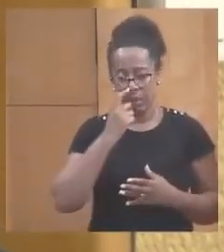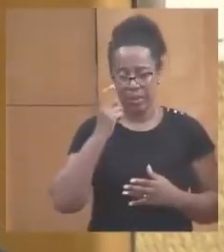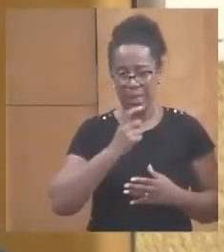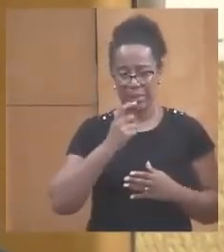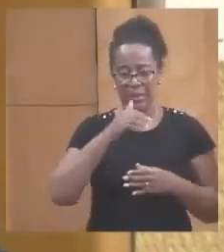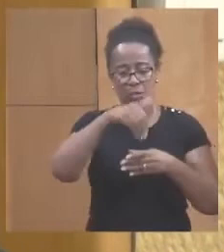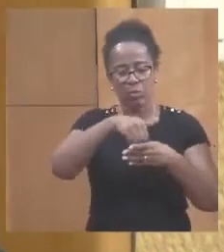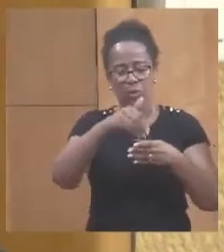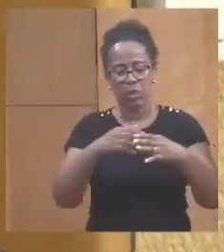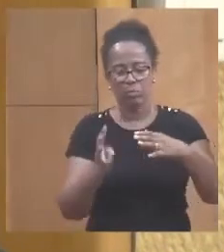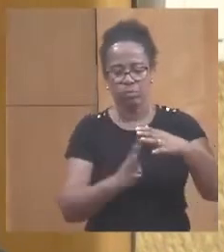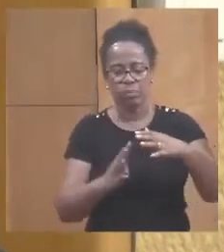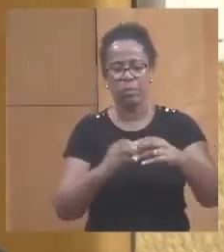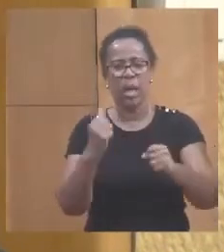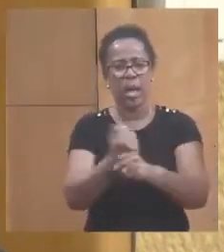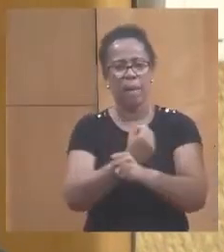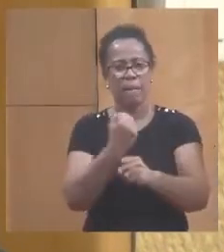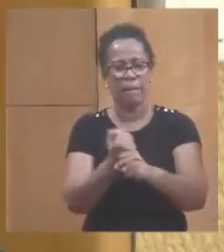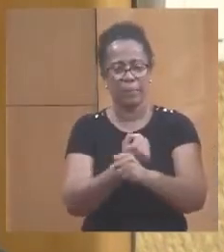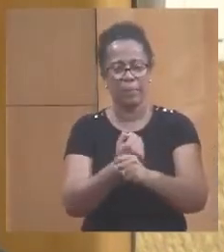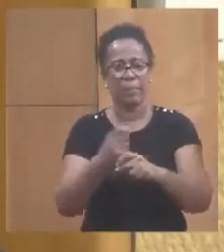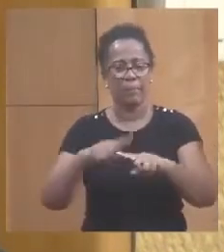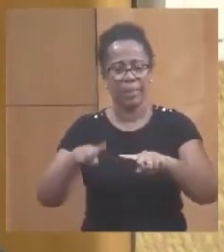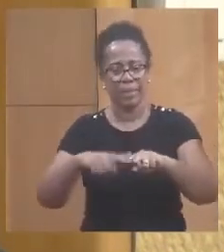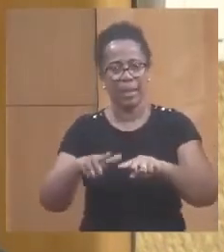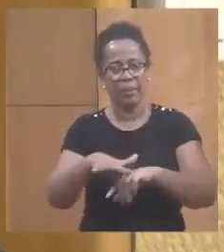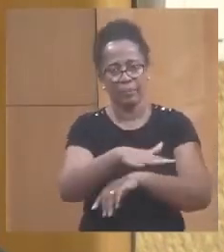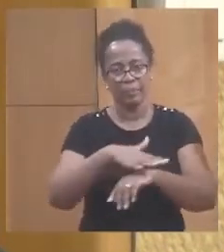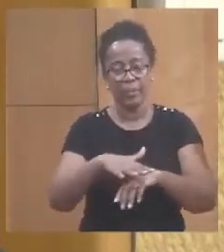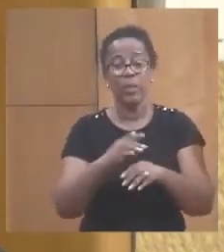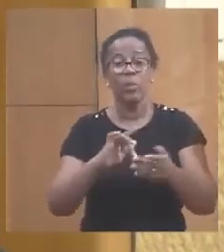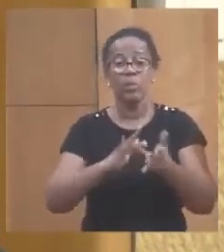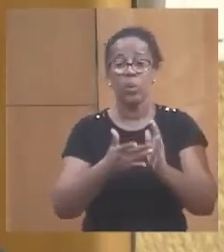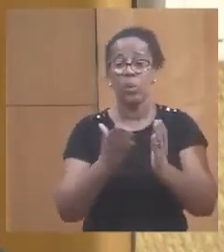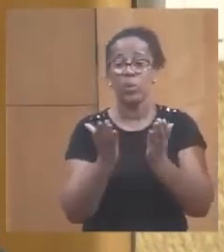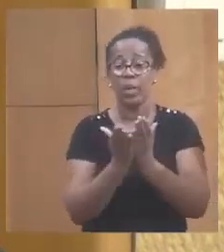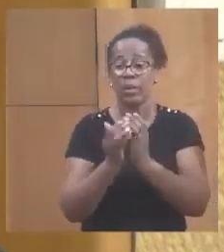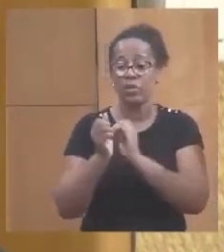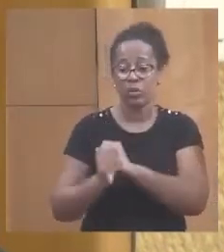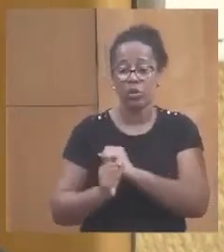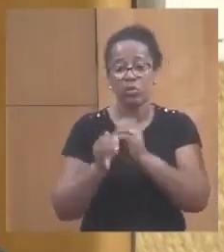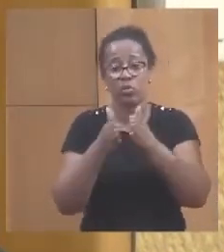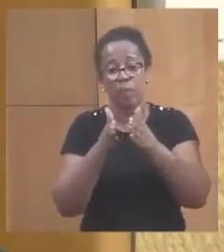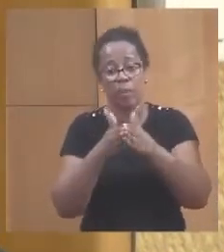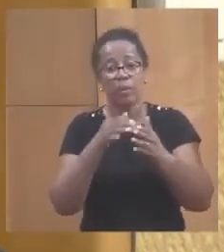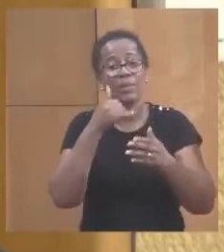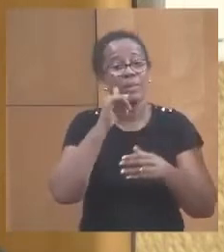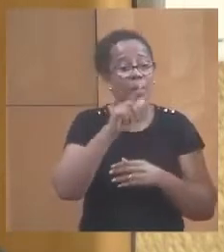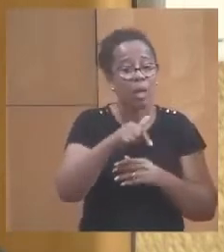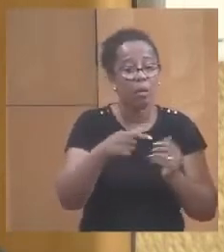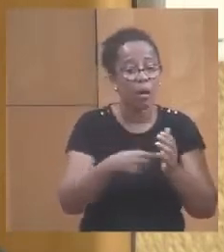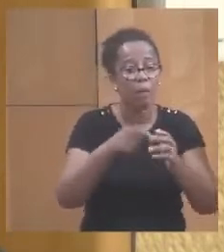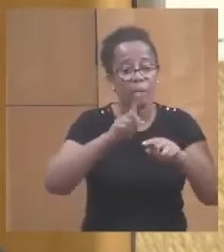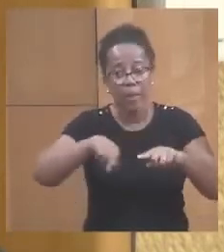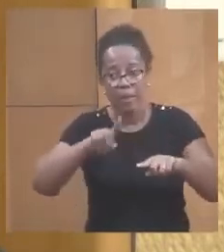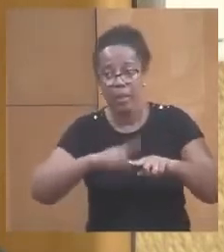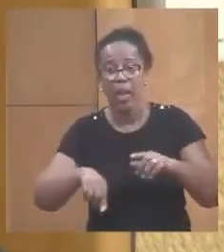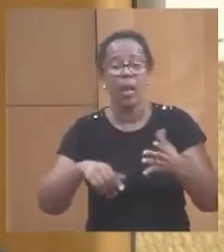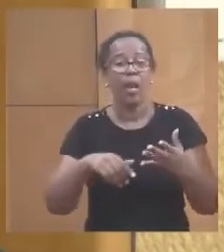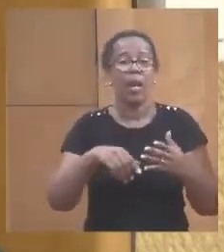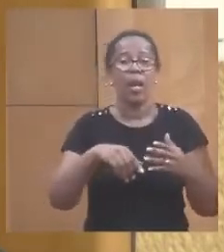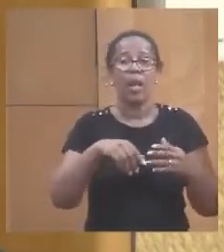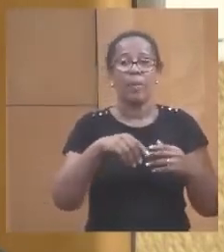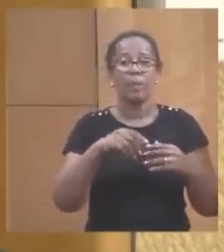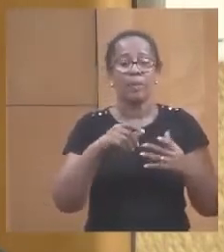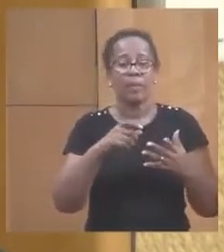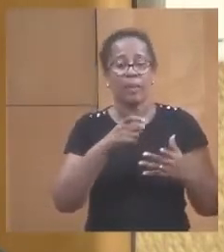très corrosifs. Dans tous les cahiers des charges, nous avons demandé que lorsqu'il y a des matériels en acier, en